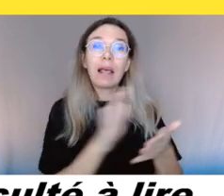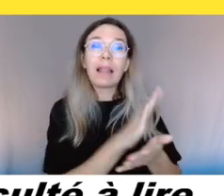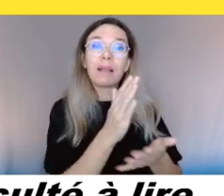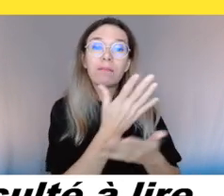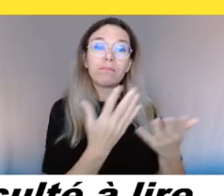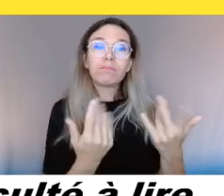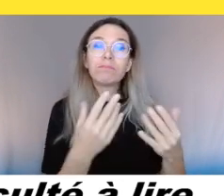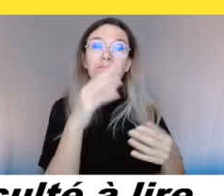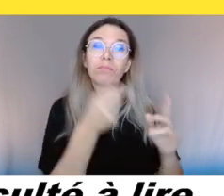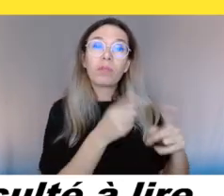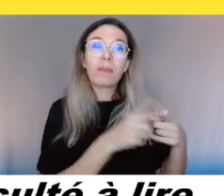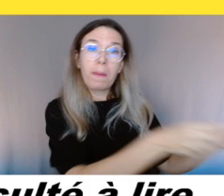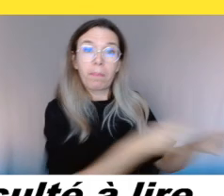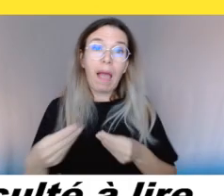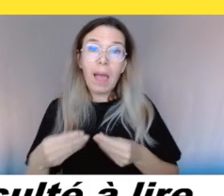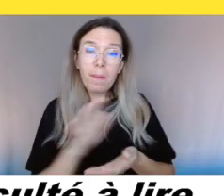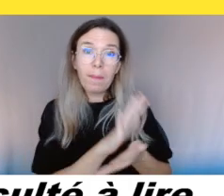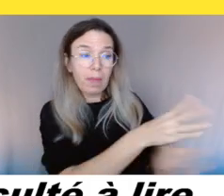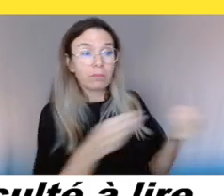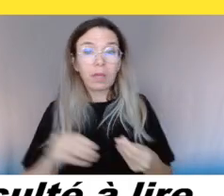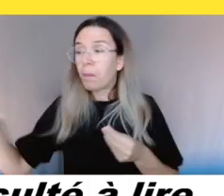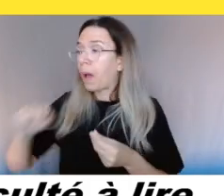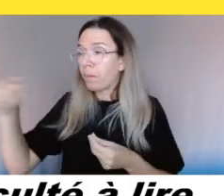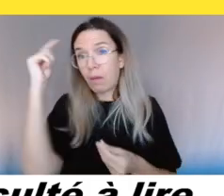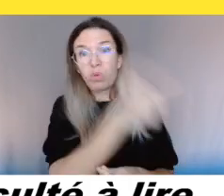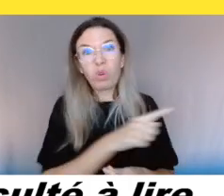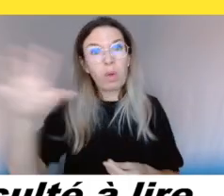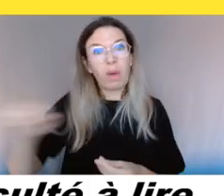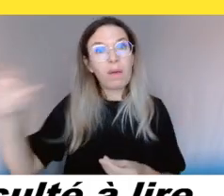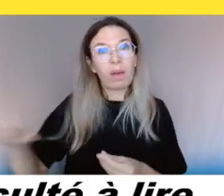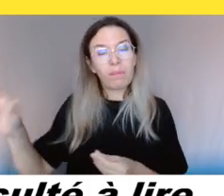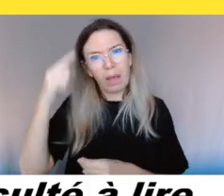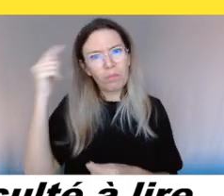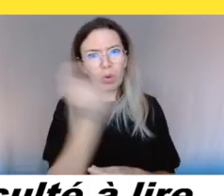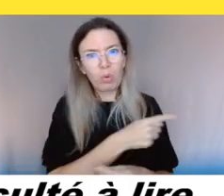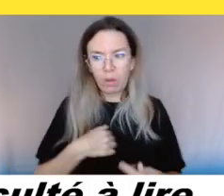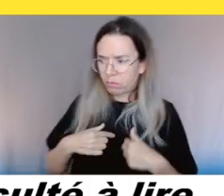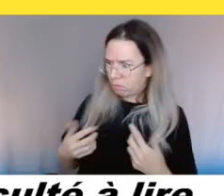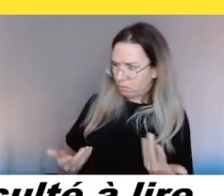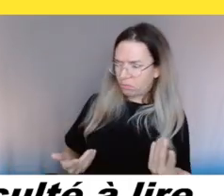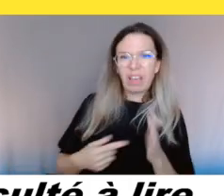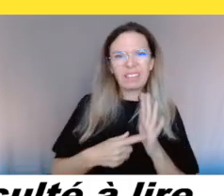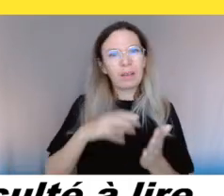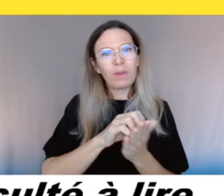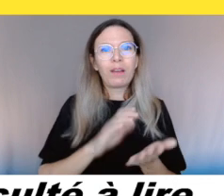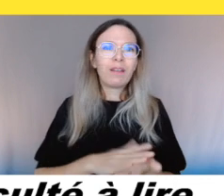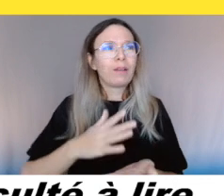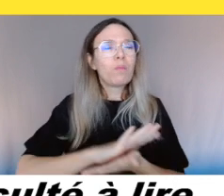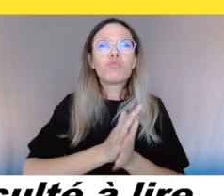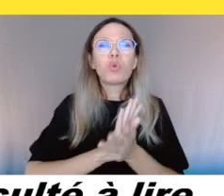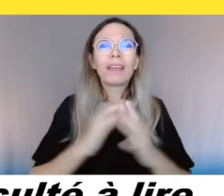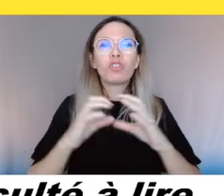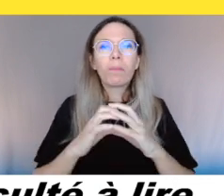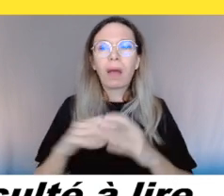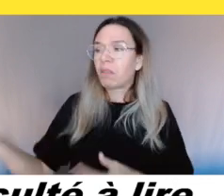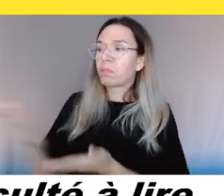back-to-back de mon ami. Il est arrivé ça puis dans l'autre, il est allé une espèce de dolor à mort. Puis là, il